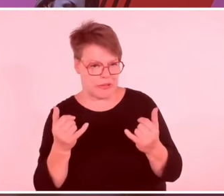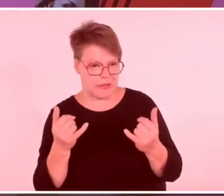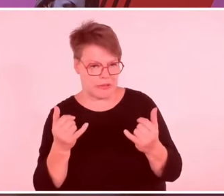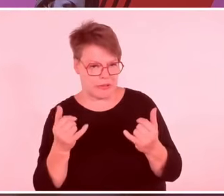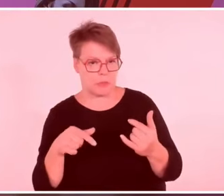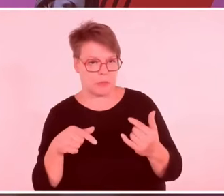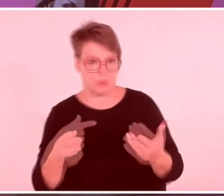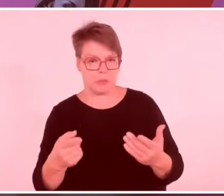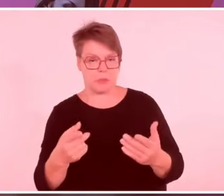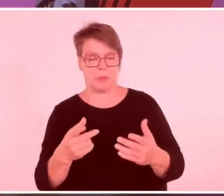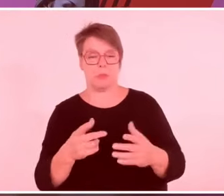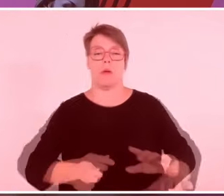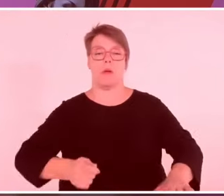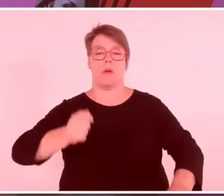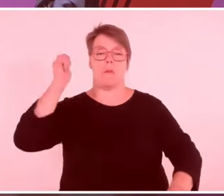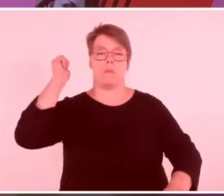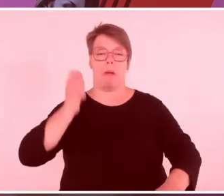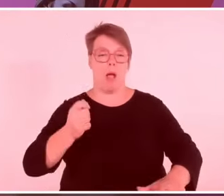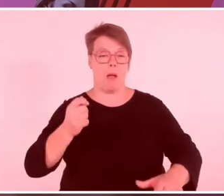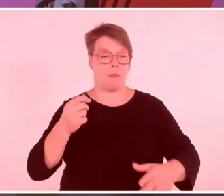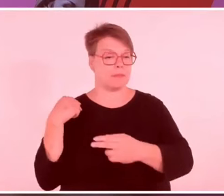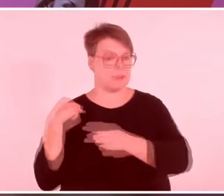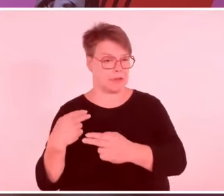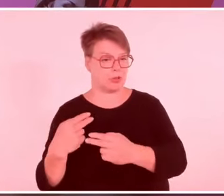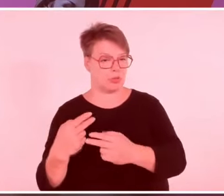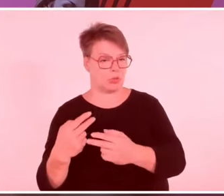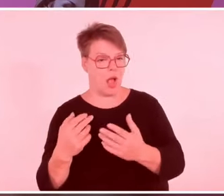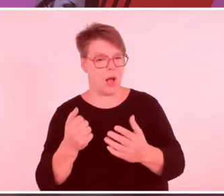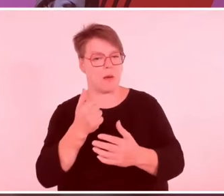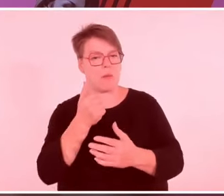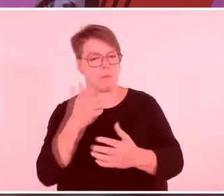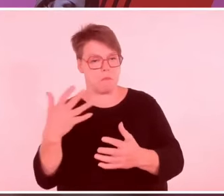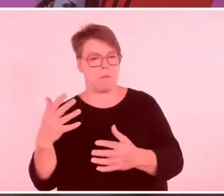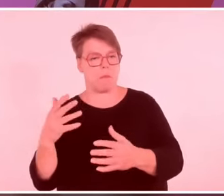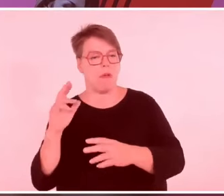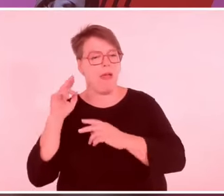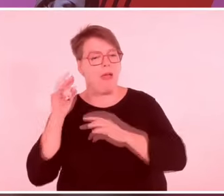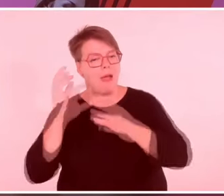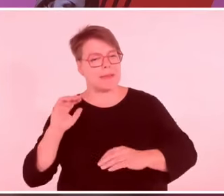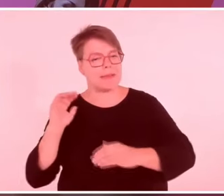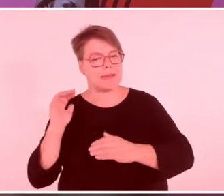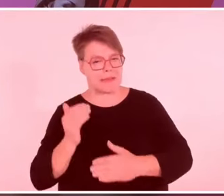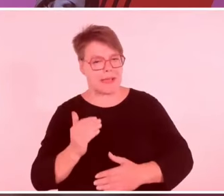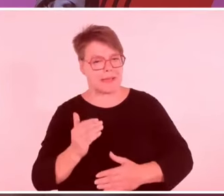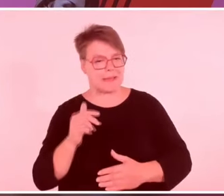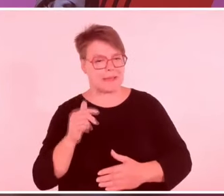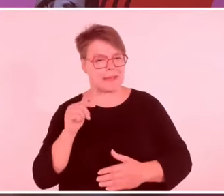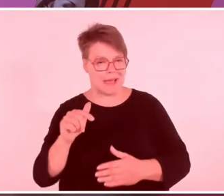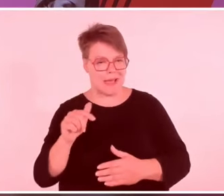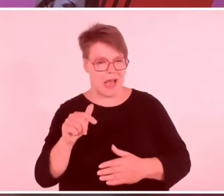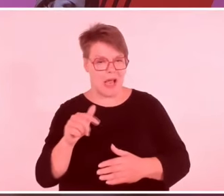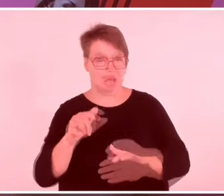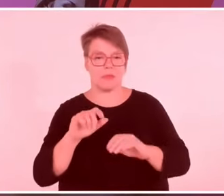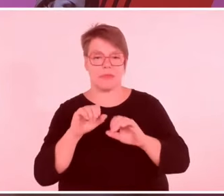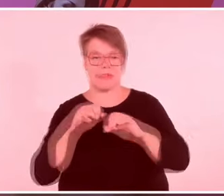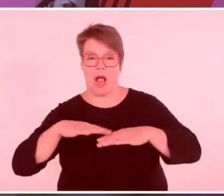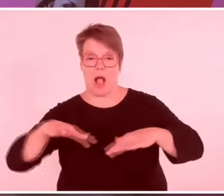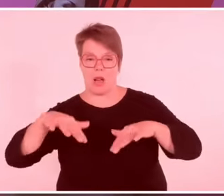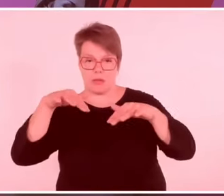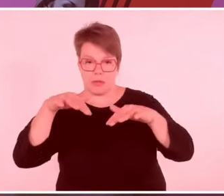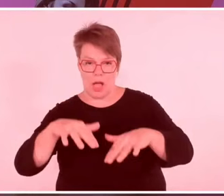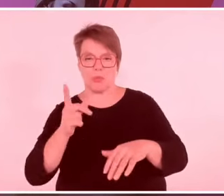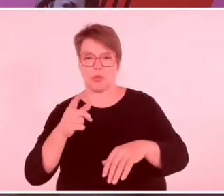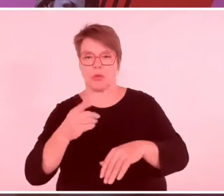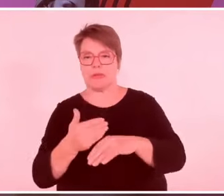diesen Saal verlassen müssen vorzeitig. Und ich würde Sie alle bitten und ich tue das noch mal eindringlicher als im vergangenen Jahr, weil da hat das gar nicht funktioniert. Ich bitte Sie,